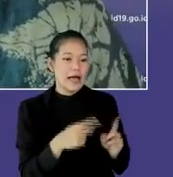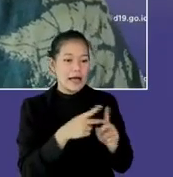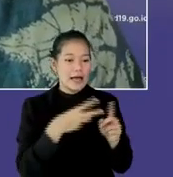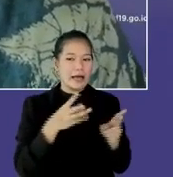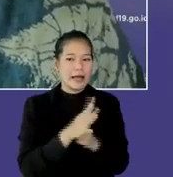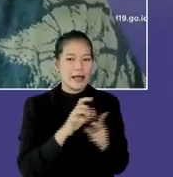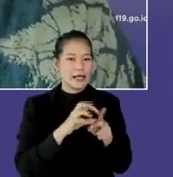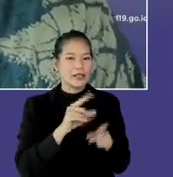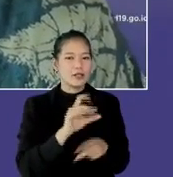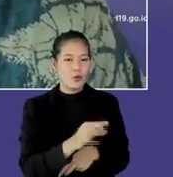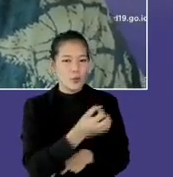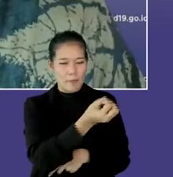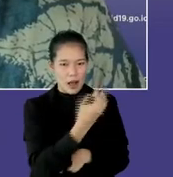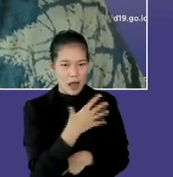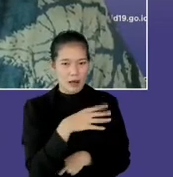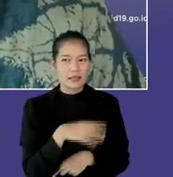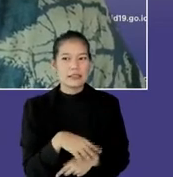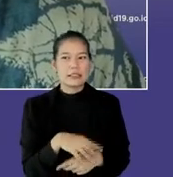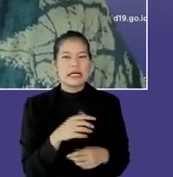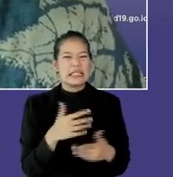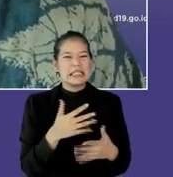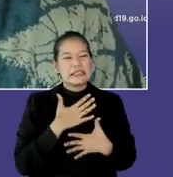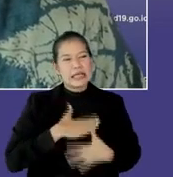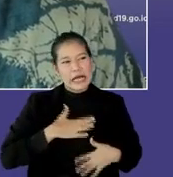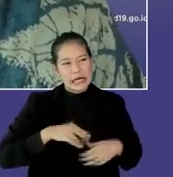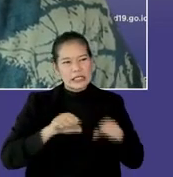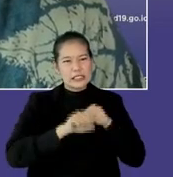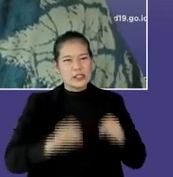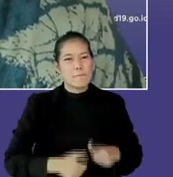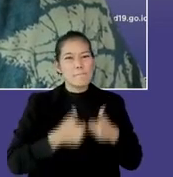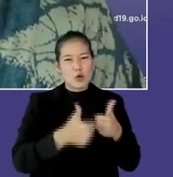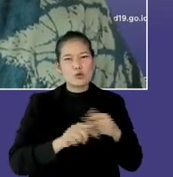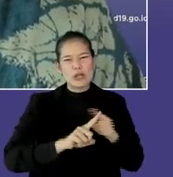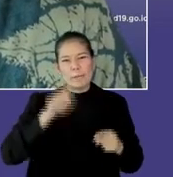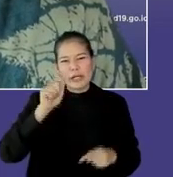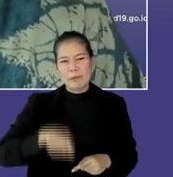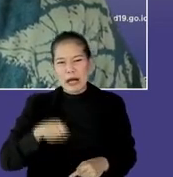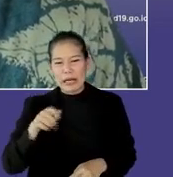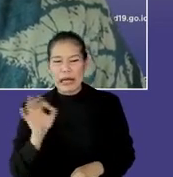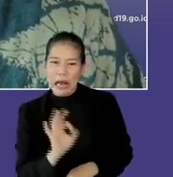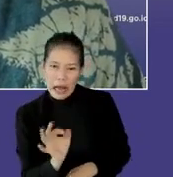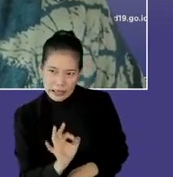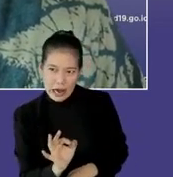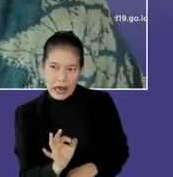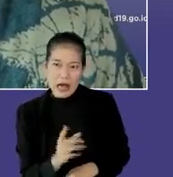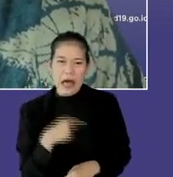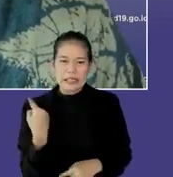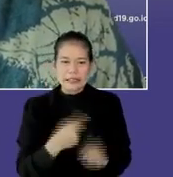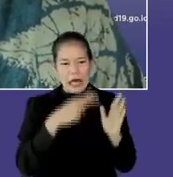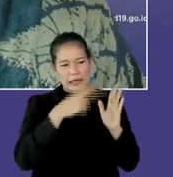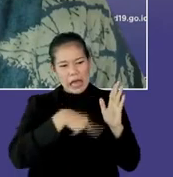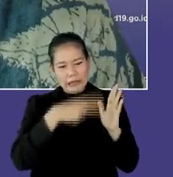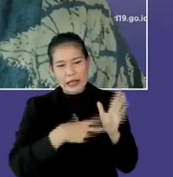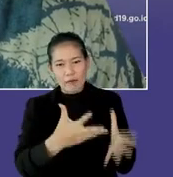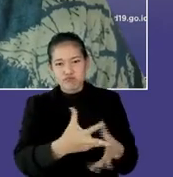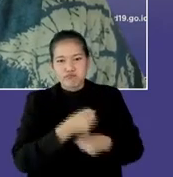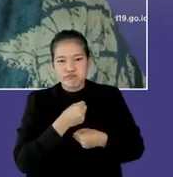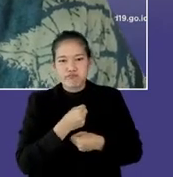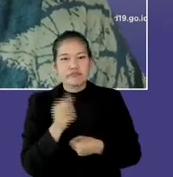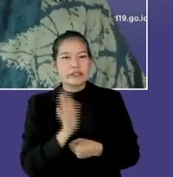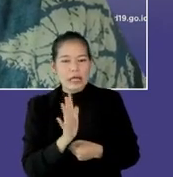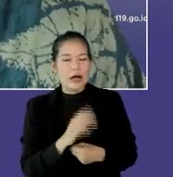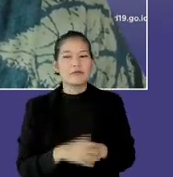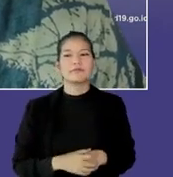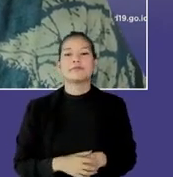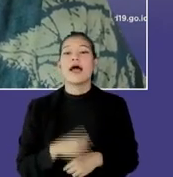Hendro, berita satu. Ini sayang sekali nih ya, kalau sistemnya sudah sebegini bagus, tidak dipergunakan, kita tidak akan bisa dapat kemudian data, menggambarkan keadaan yang